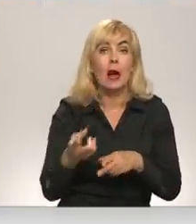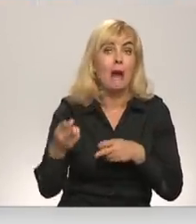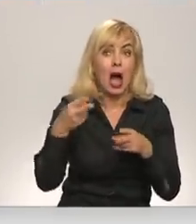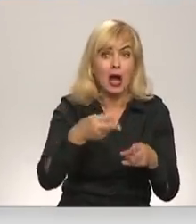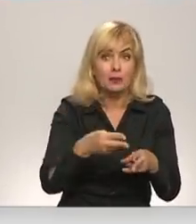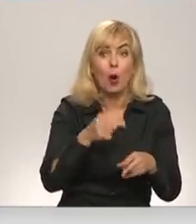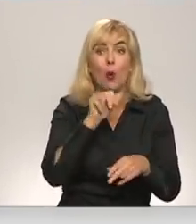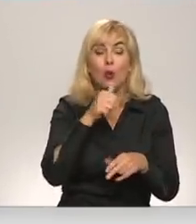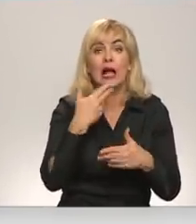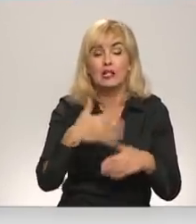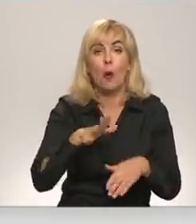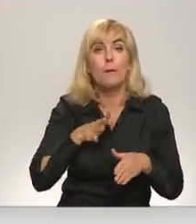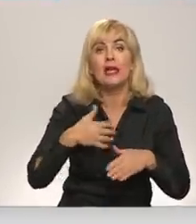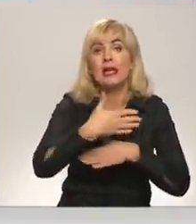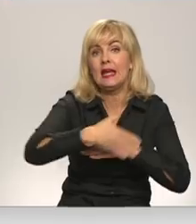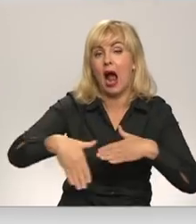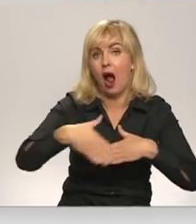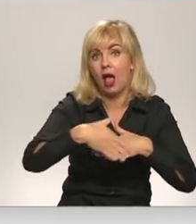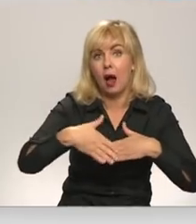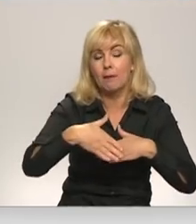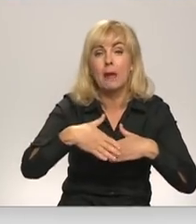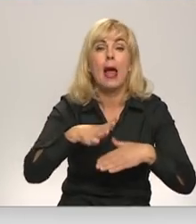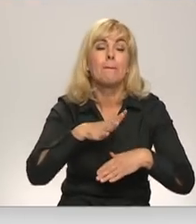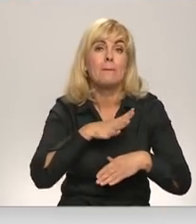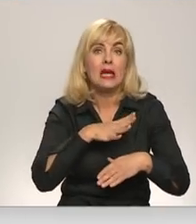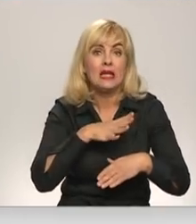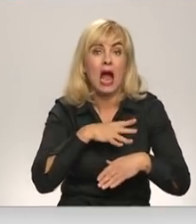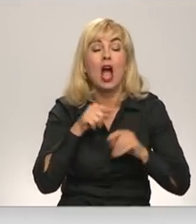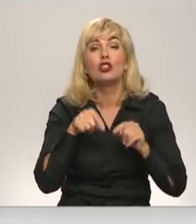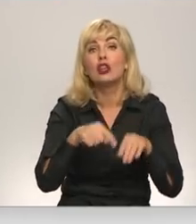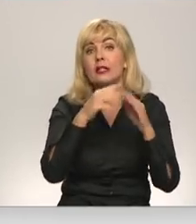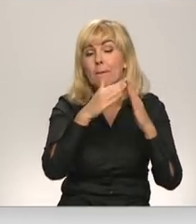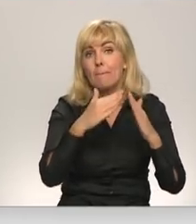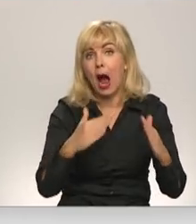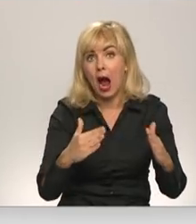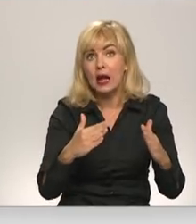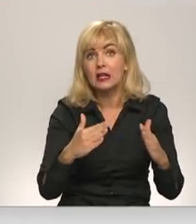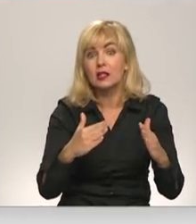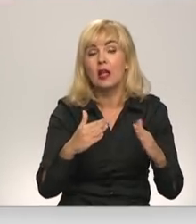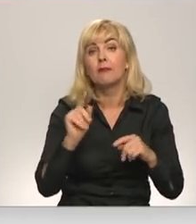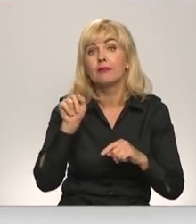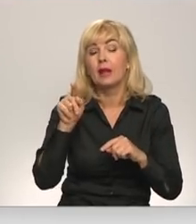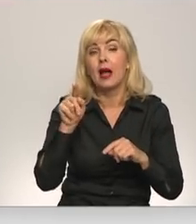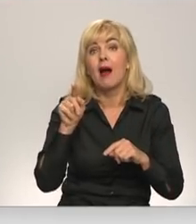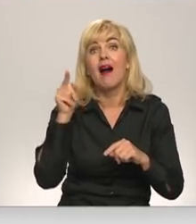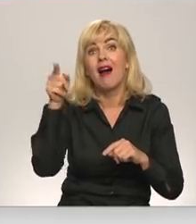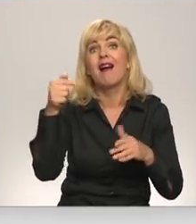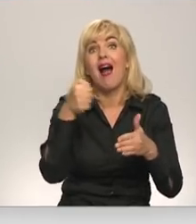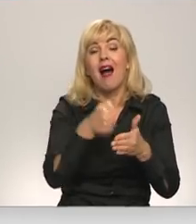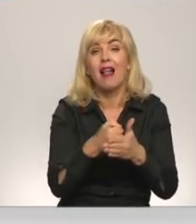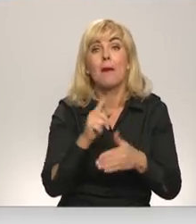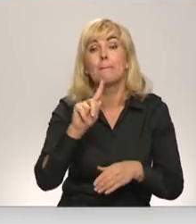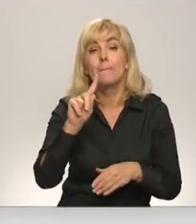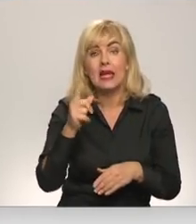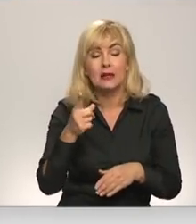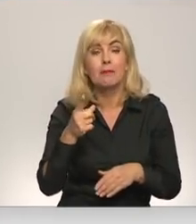šī ielā, uz tām ielām sāka parādīties. Un tad šīs te mājas, tāvot māja, ir pašā galā, pirmā, tā